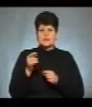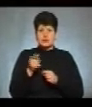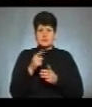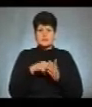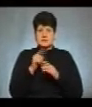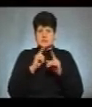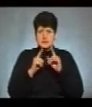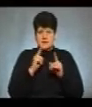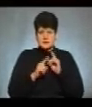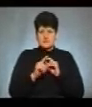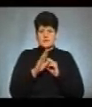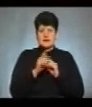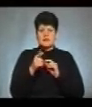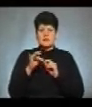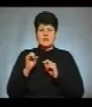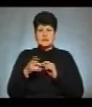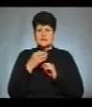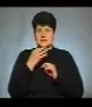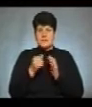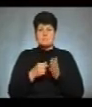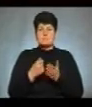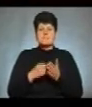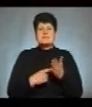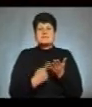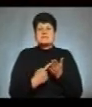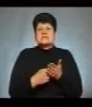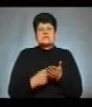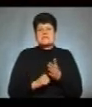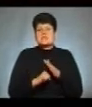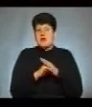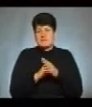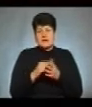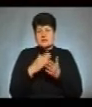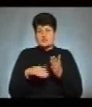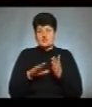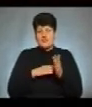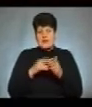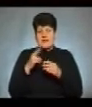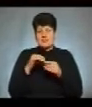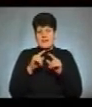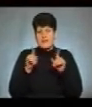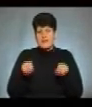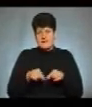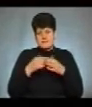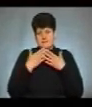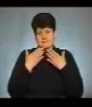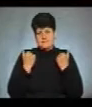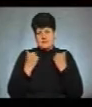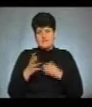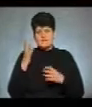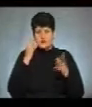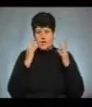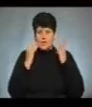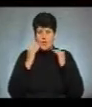міськради Віталій Гірняк, який сказав, підстави для скасування декларації на будівництво торфяної котельні відсутні. Враховуючи